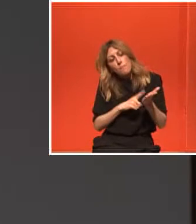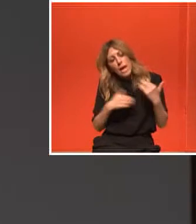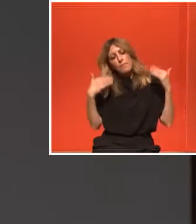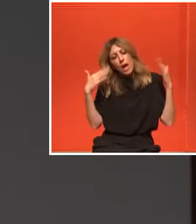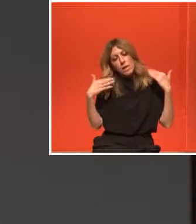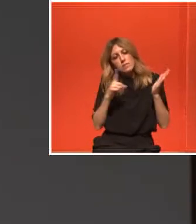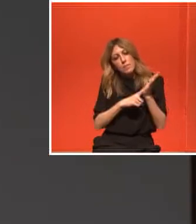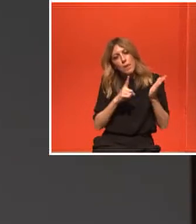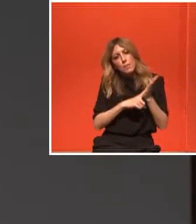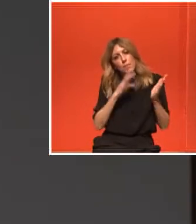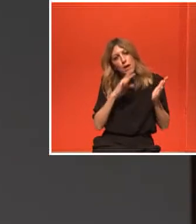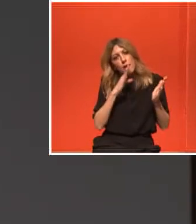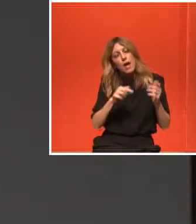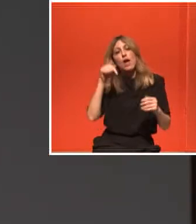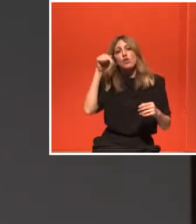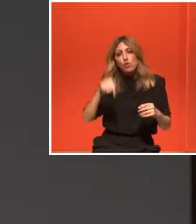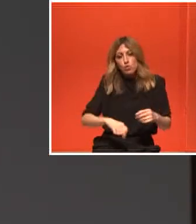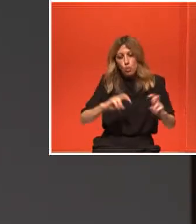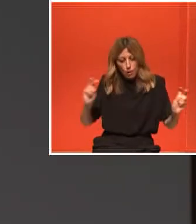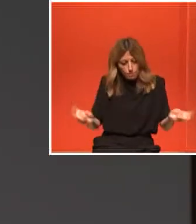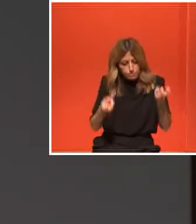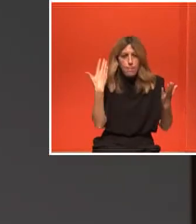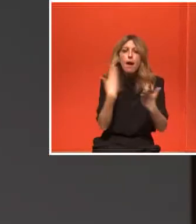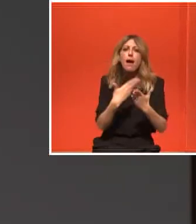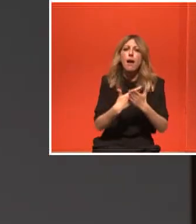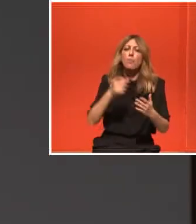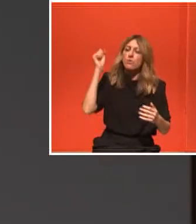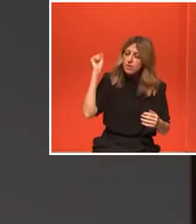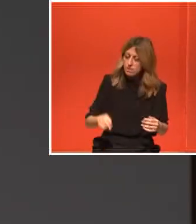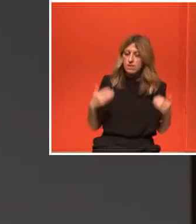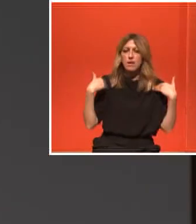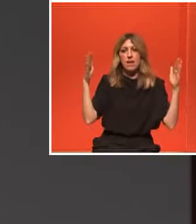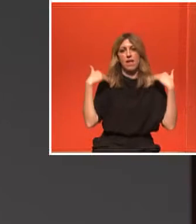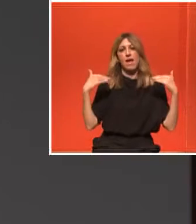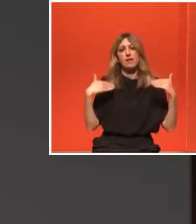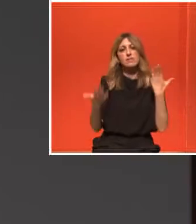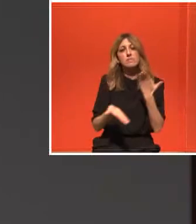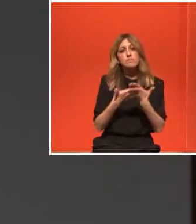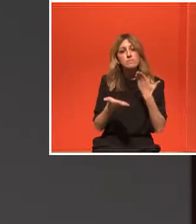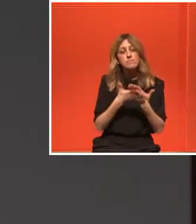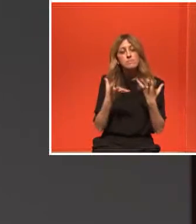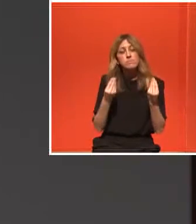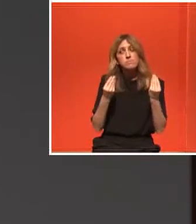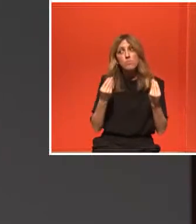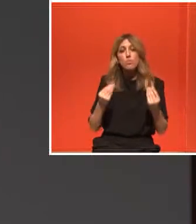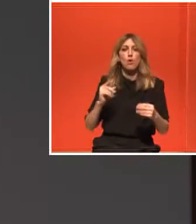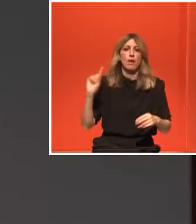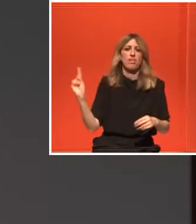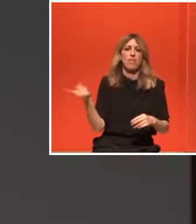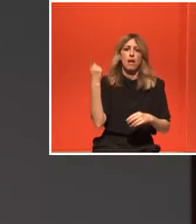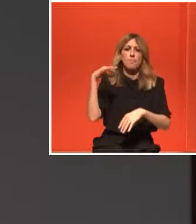το οποίο μας αποδεικνύουν τη σπουδαιότητα της άσκησης στη θεραπεία πάρα πολλών νοσημάτων.